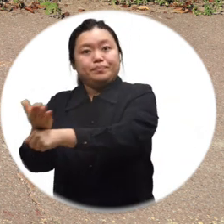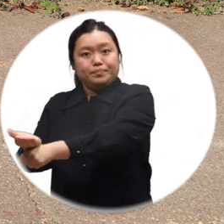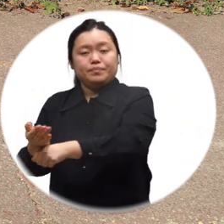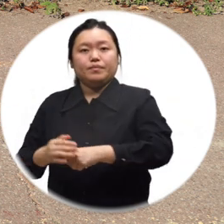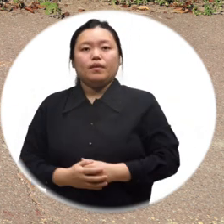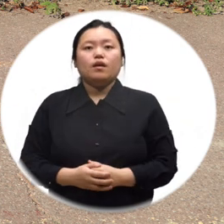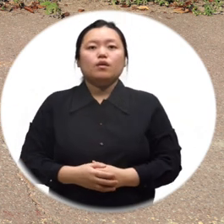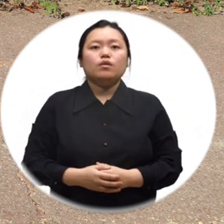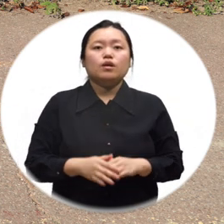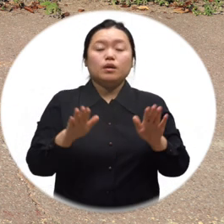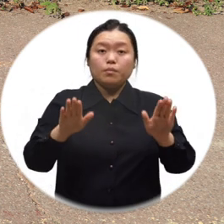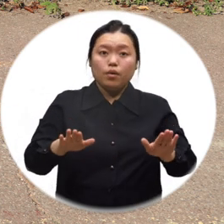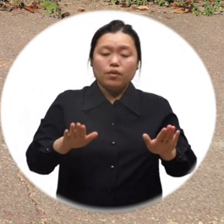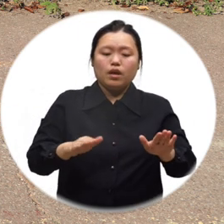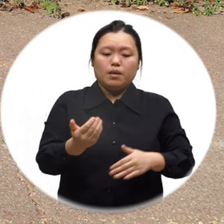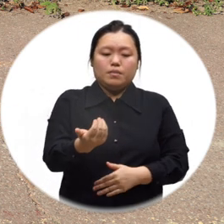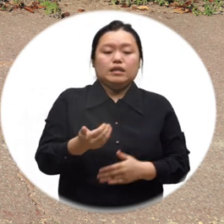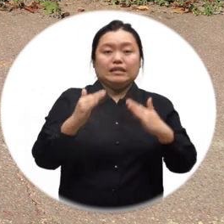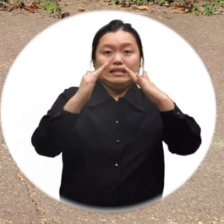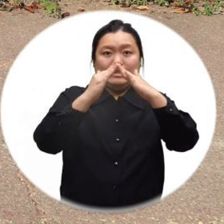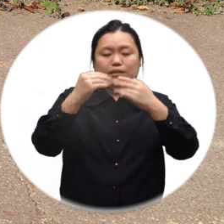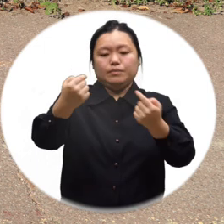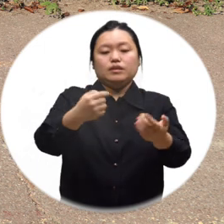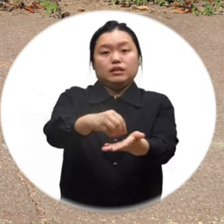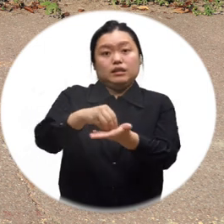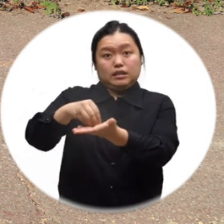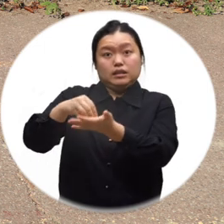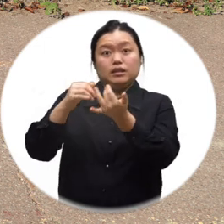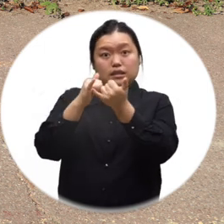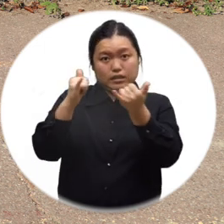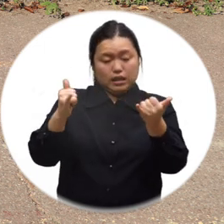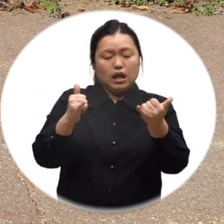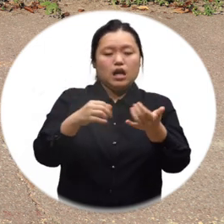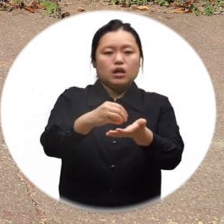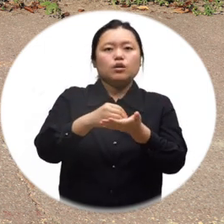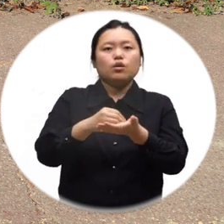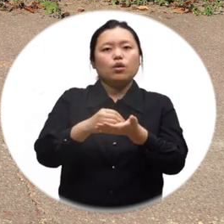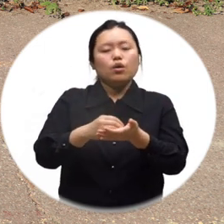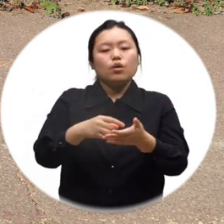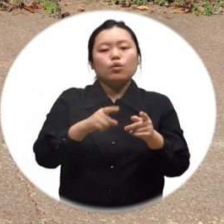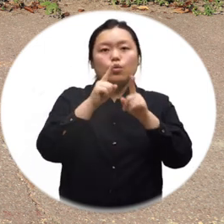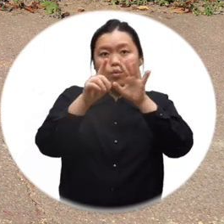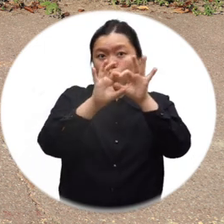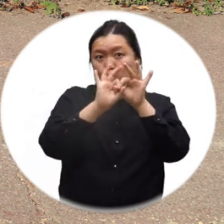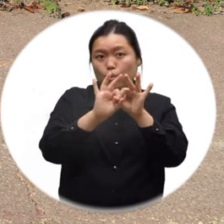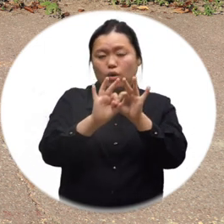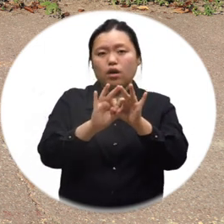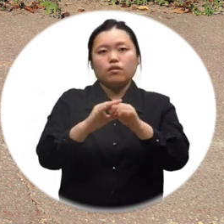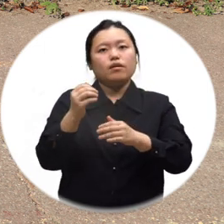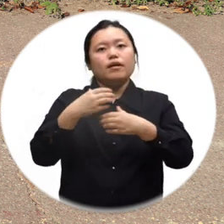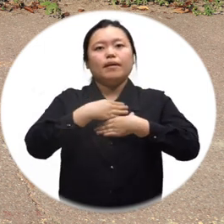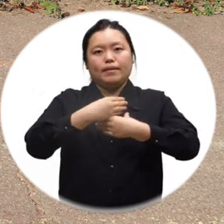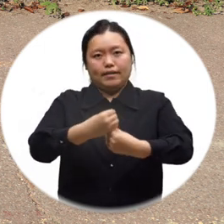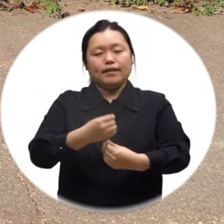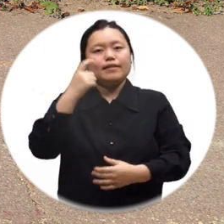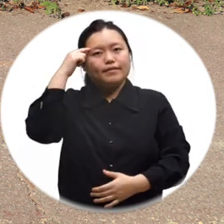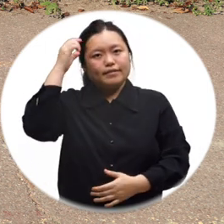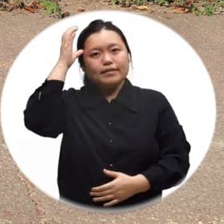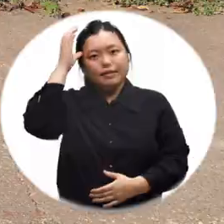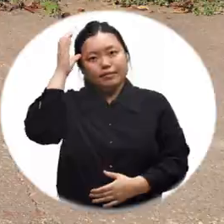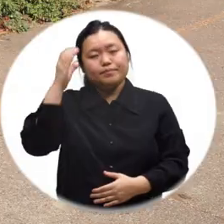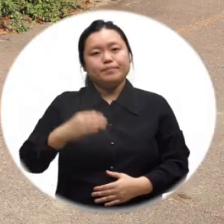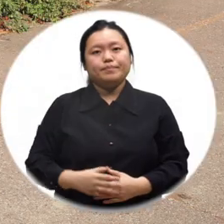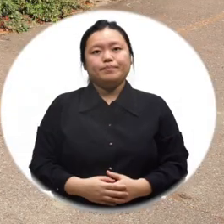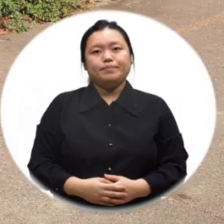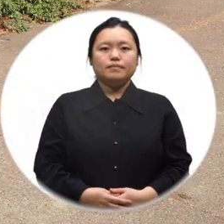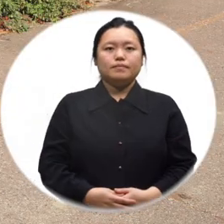이번 영구임대주택 예비입주자 모집으로 시흥시민들에게 안정된 주거환경을 제공할 수 있길 기대해봅니다.